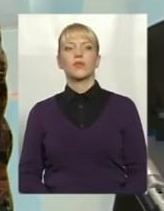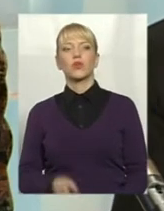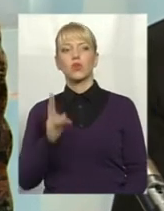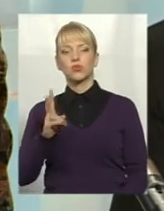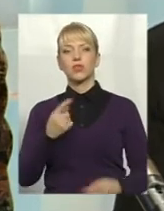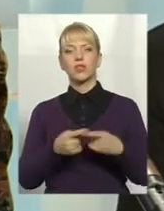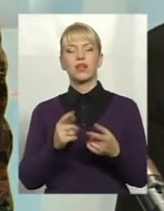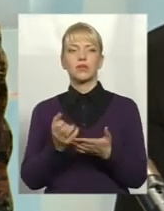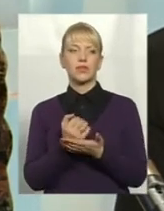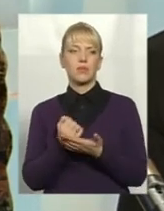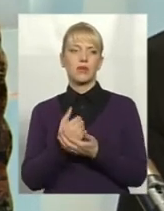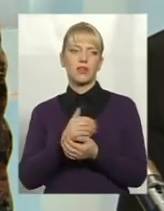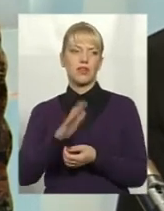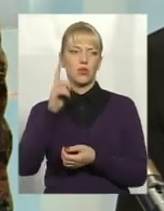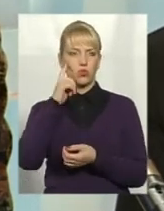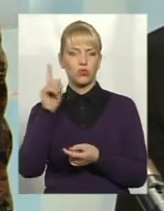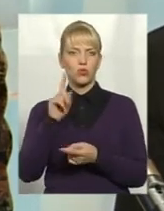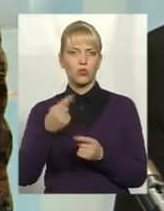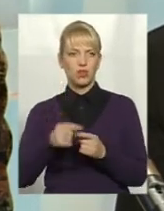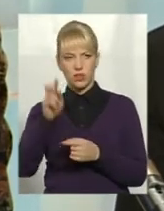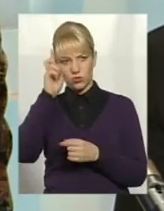думаю, що це є державство.